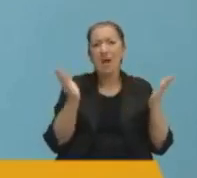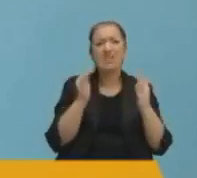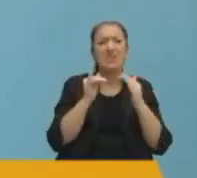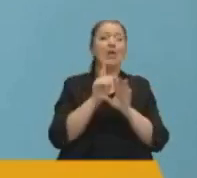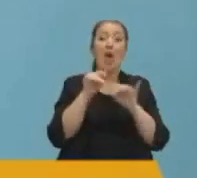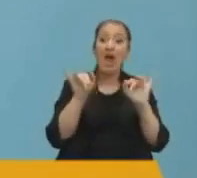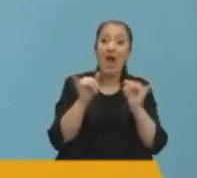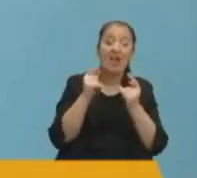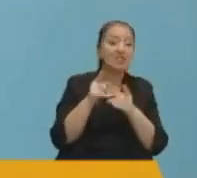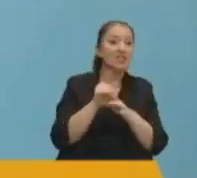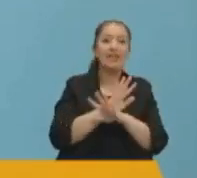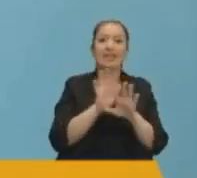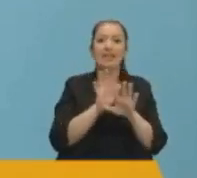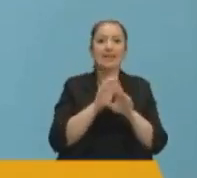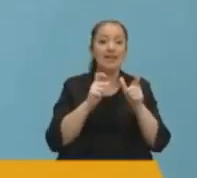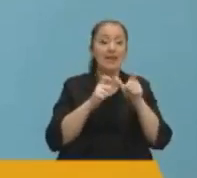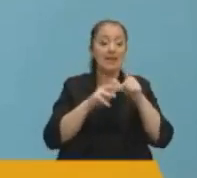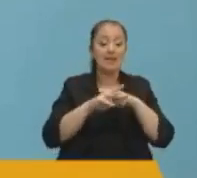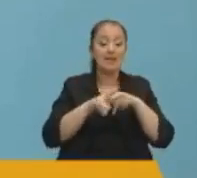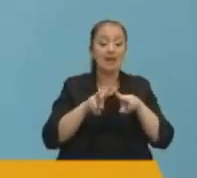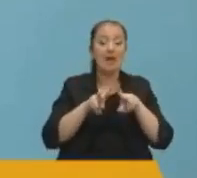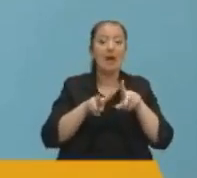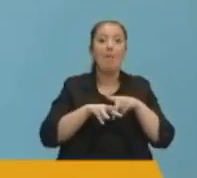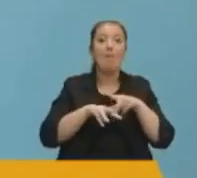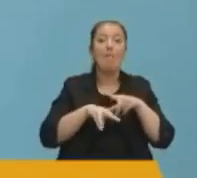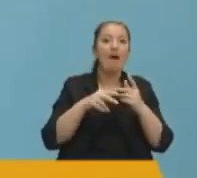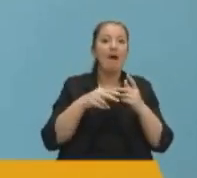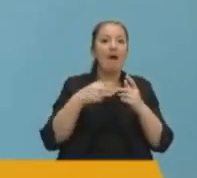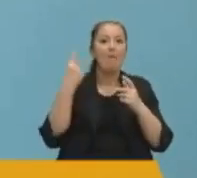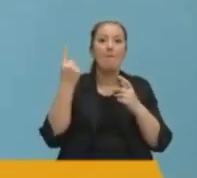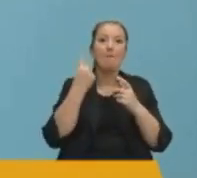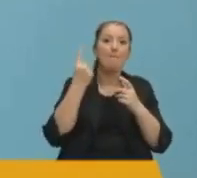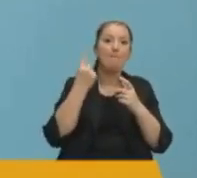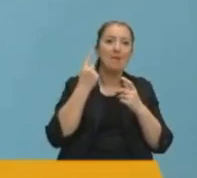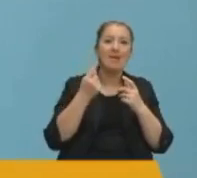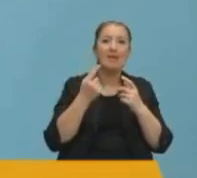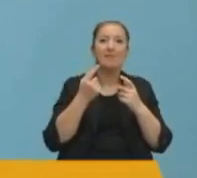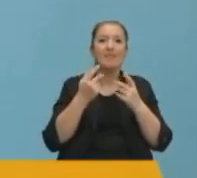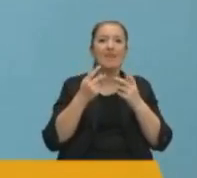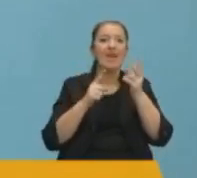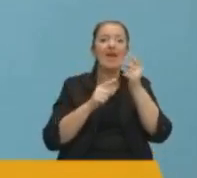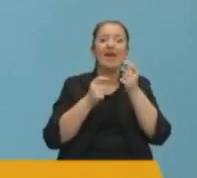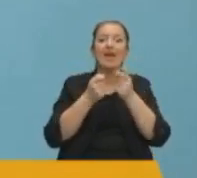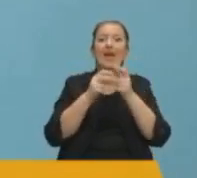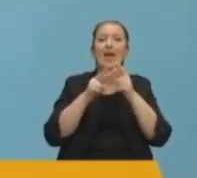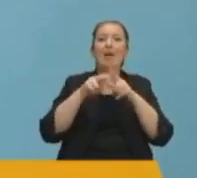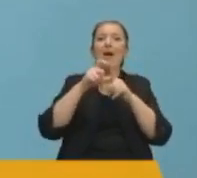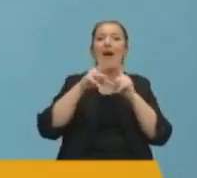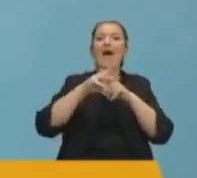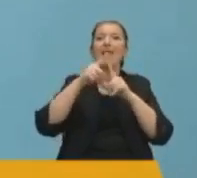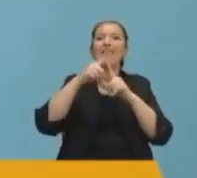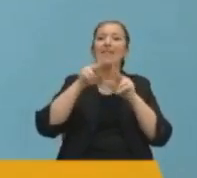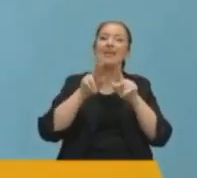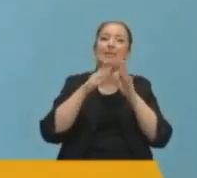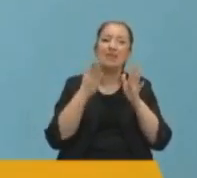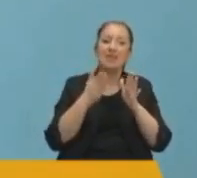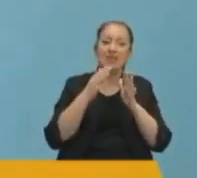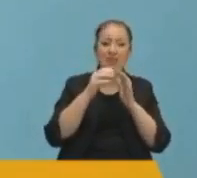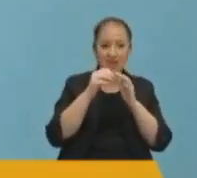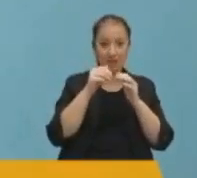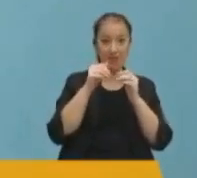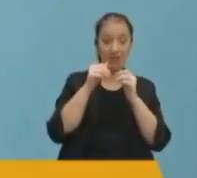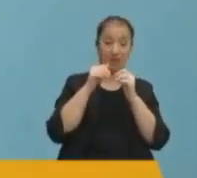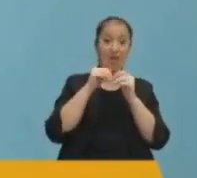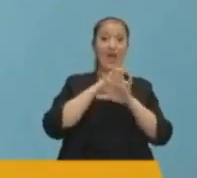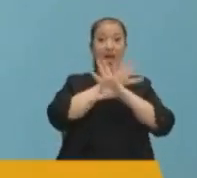vasıtası değildir ve sema ibadet düşüncesiyle yapılan bir ritüeldir. İnanın yahut inanmayın onun orijinal haline hepiniz saygı